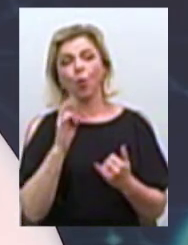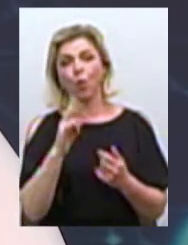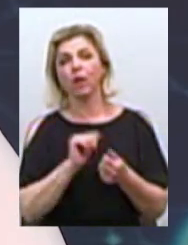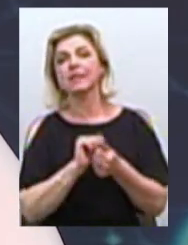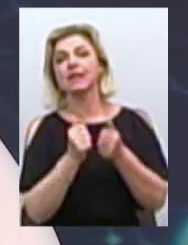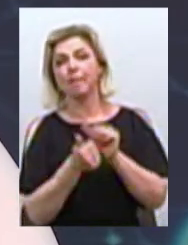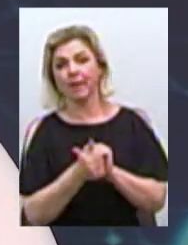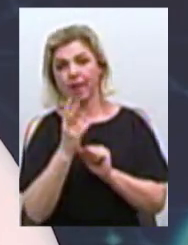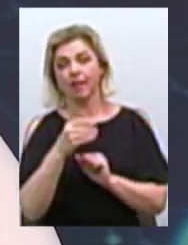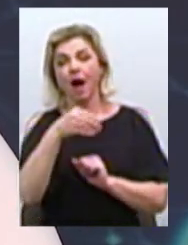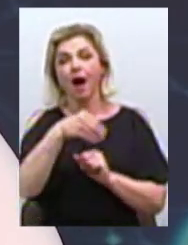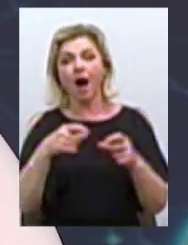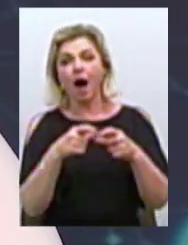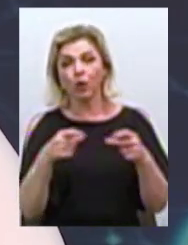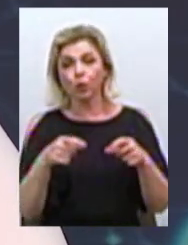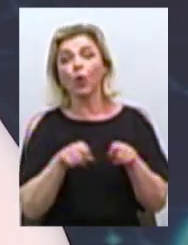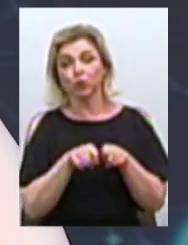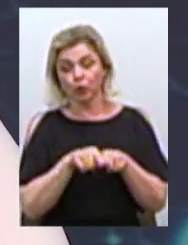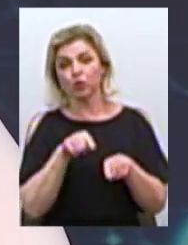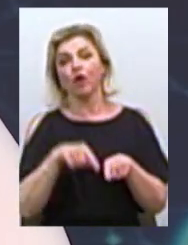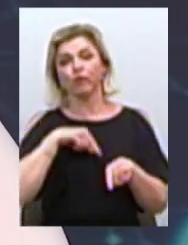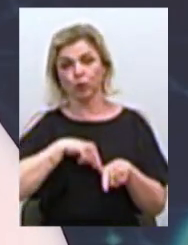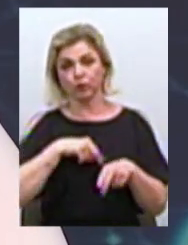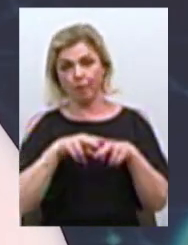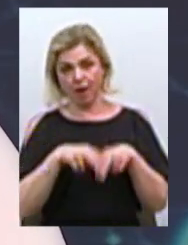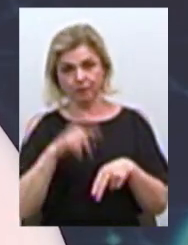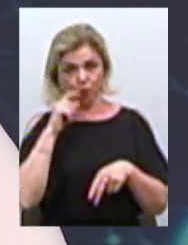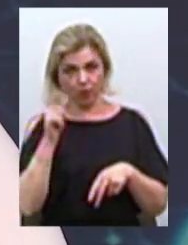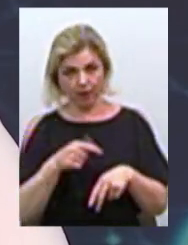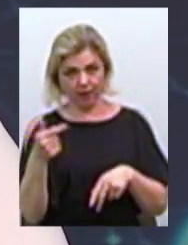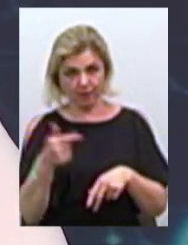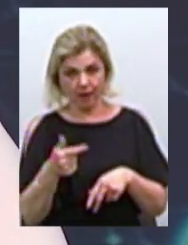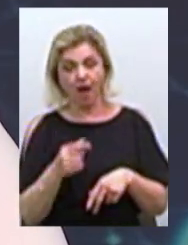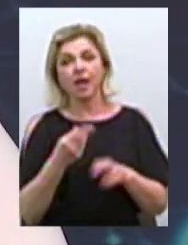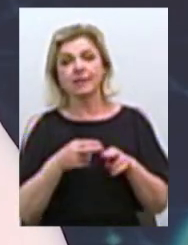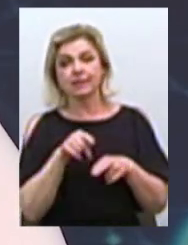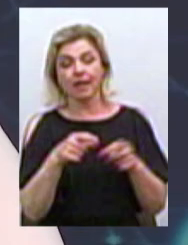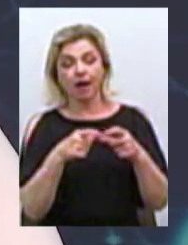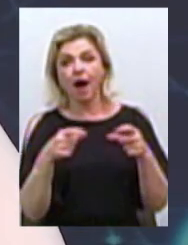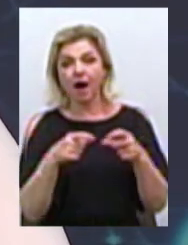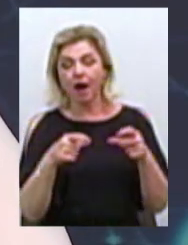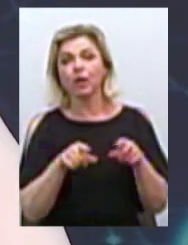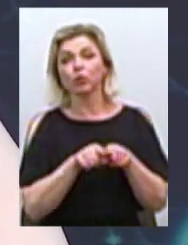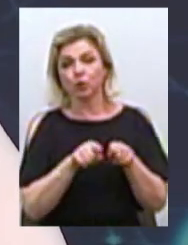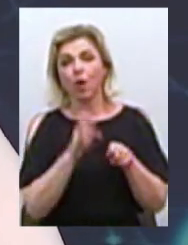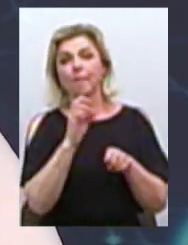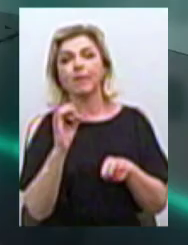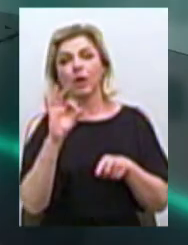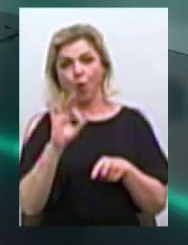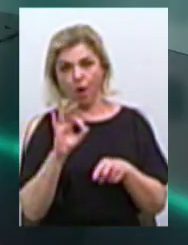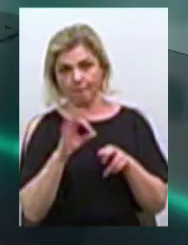-картку, це теж внутрішній паспорт громадянина України. Зазначена ID-картка є біометричною,